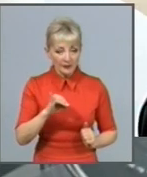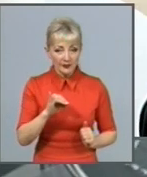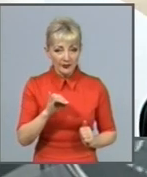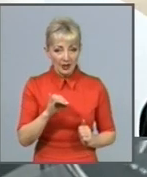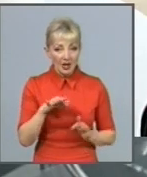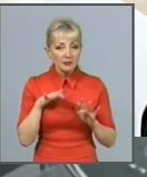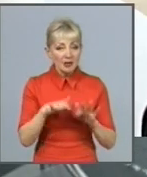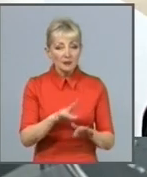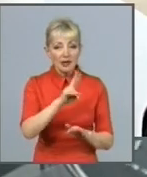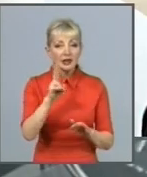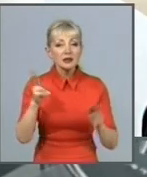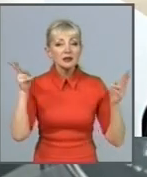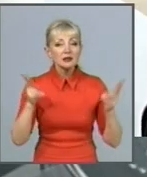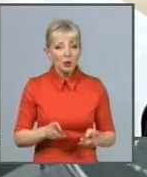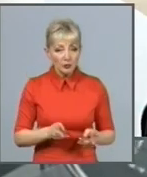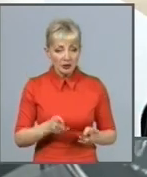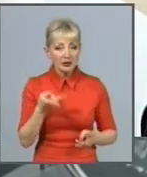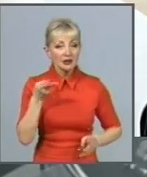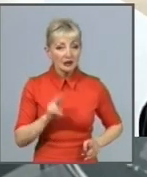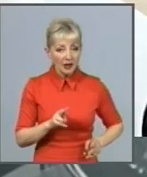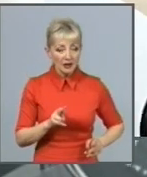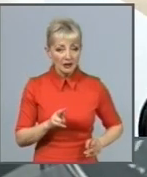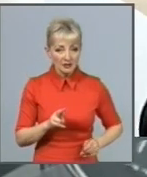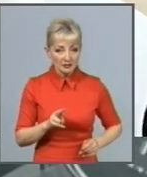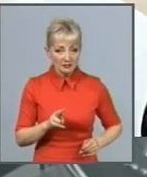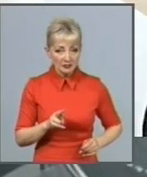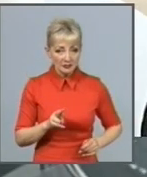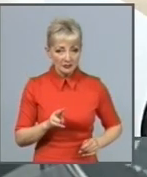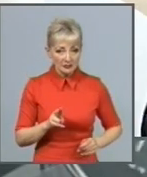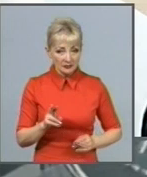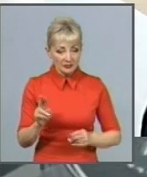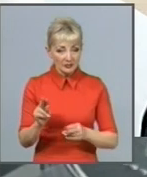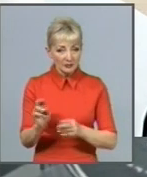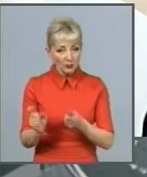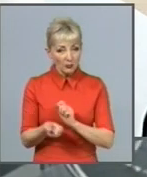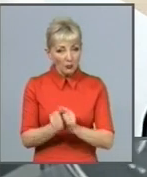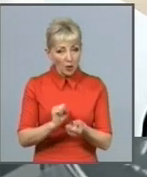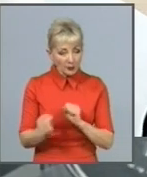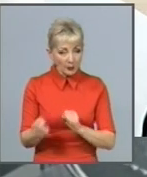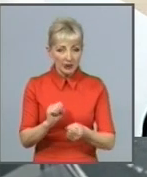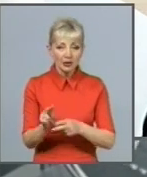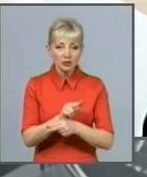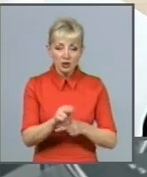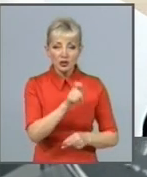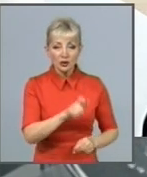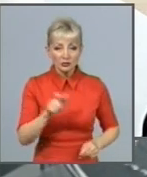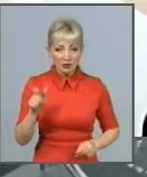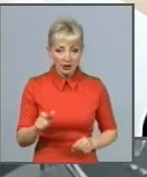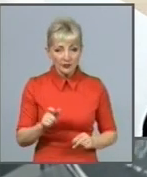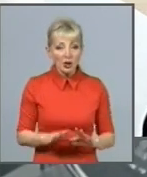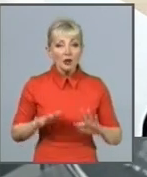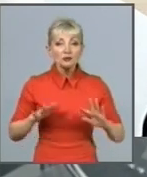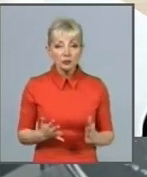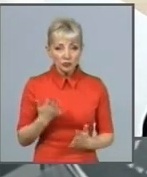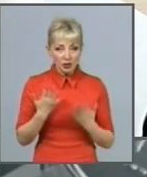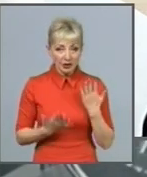для боротьби, для лікування людей. В разі, якщо такі